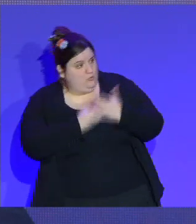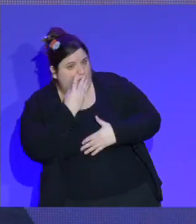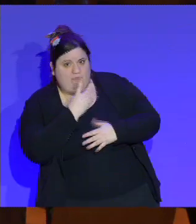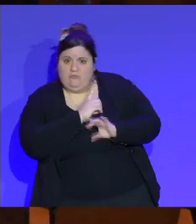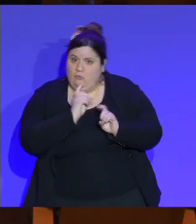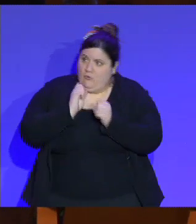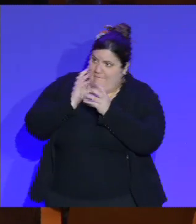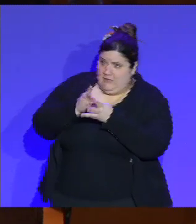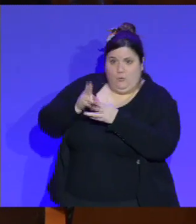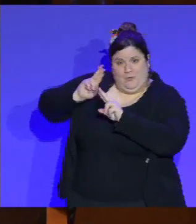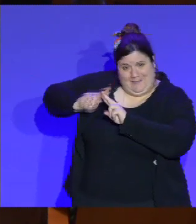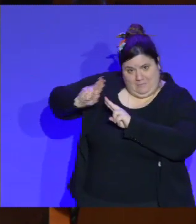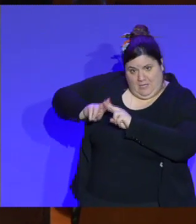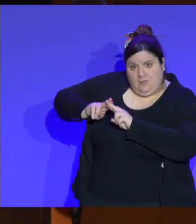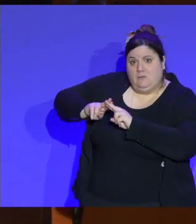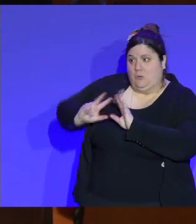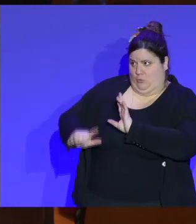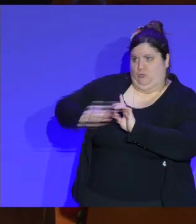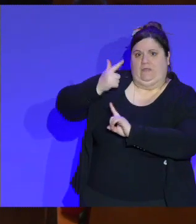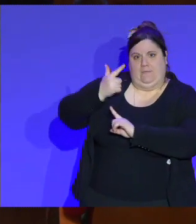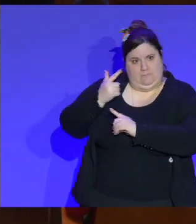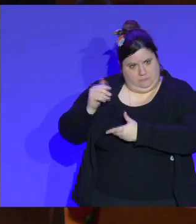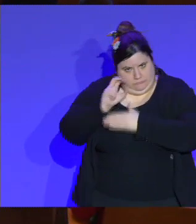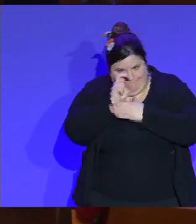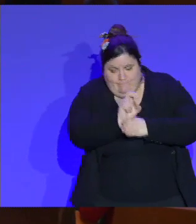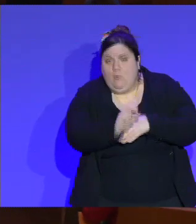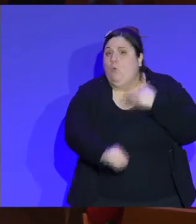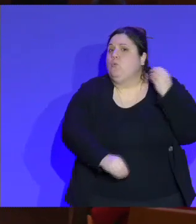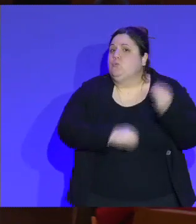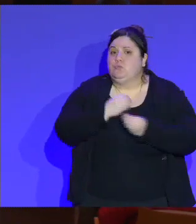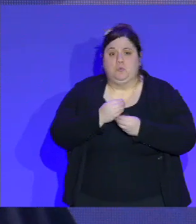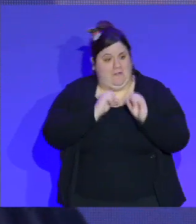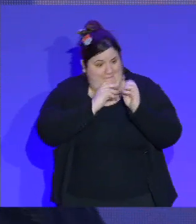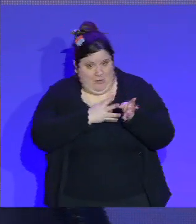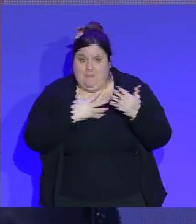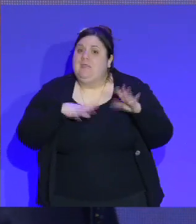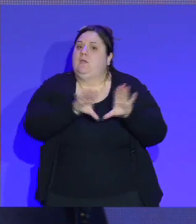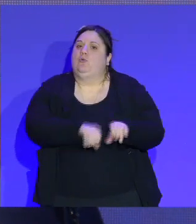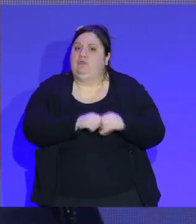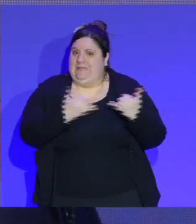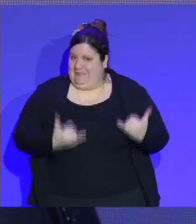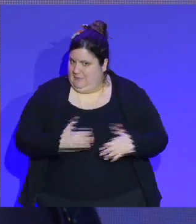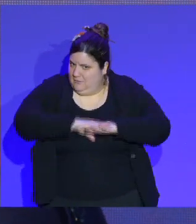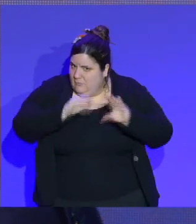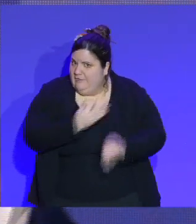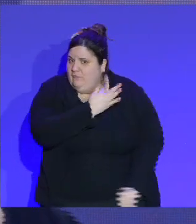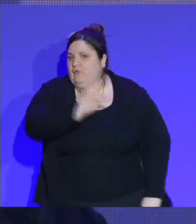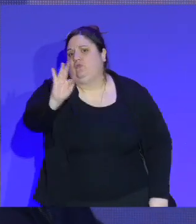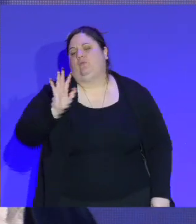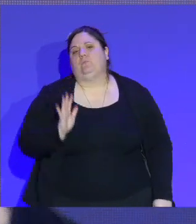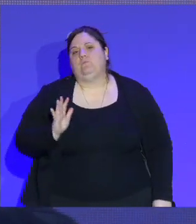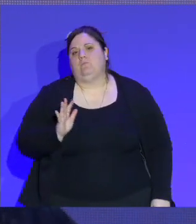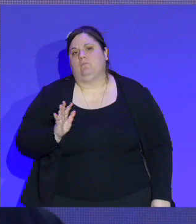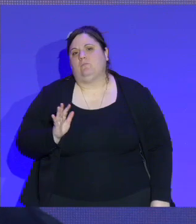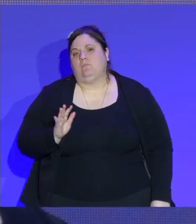de fabrication française. Moi, je veux qu'on ait dans la commande publique. C'est un combat que je mène depuis plus de 12 ans au Parlement européen.